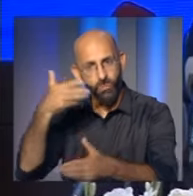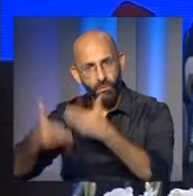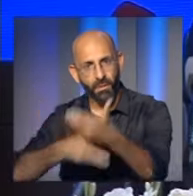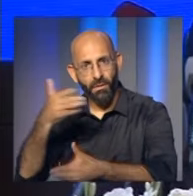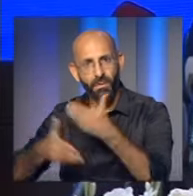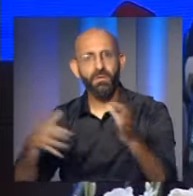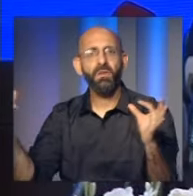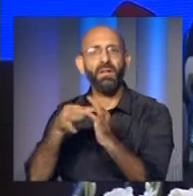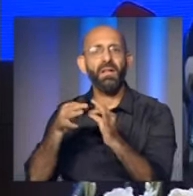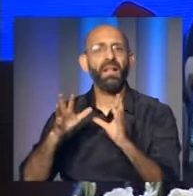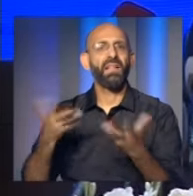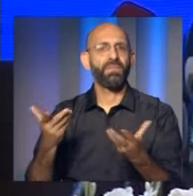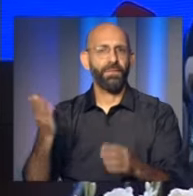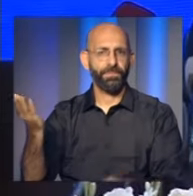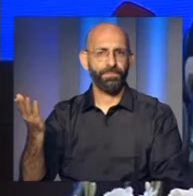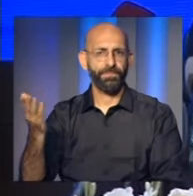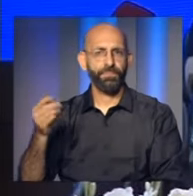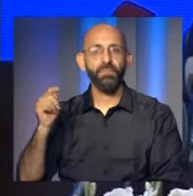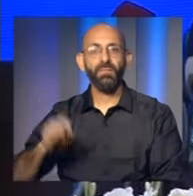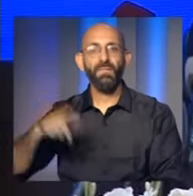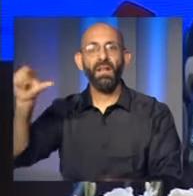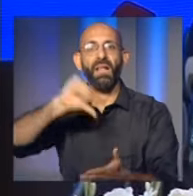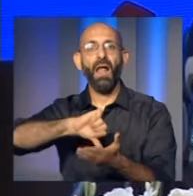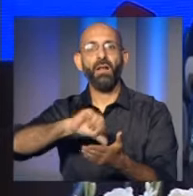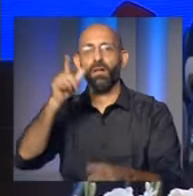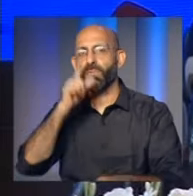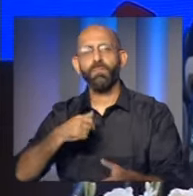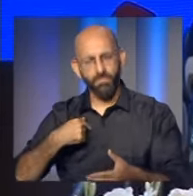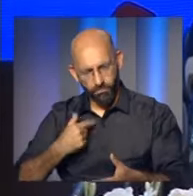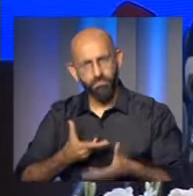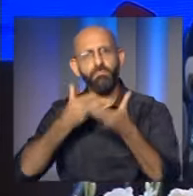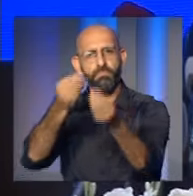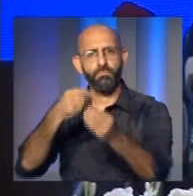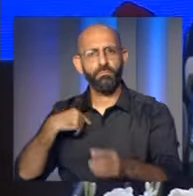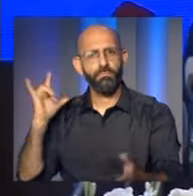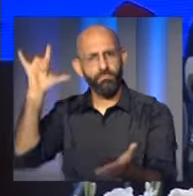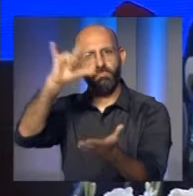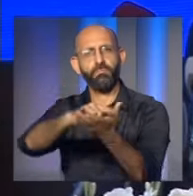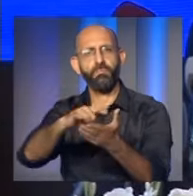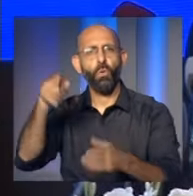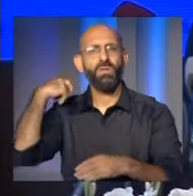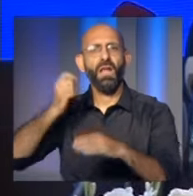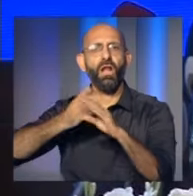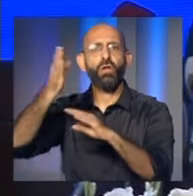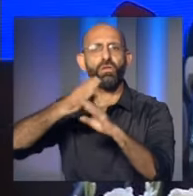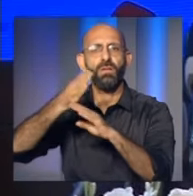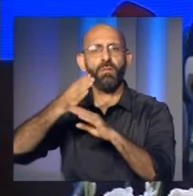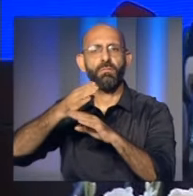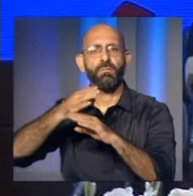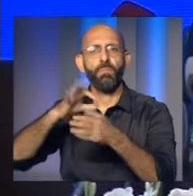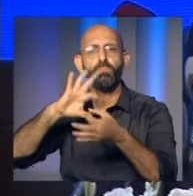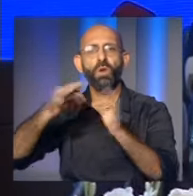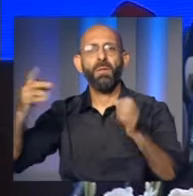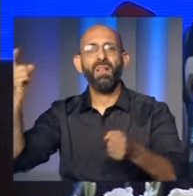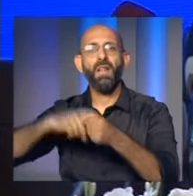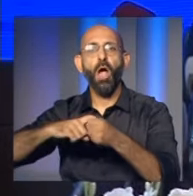لبناء تعاون شامل بين البلدين وفي اتجاه استقرار المنطقة علي باقري كني كررت دعوة إلى